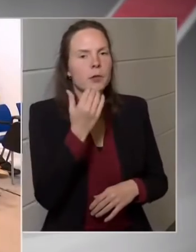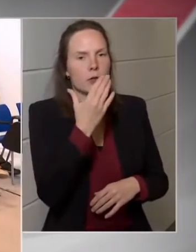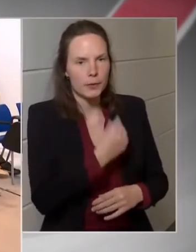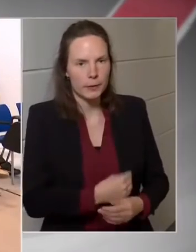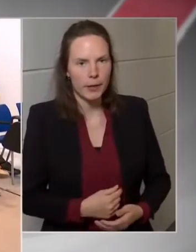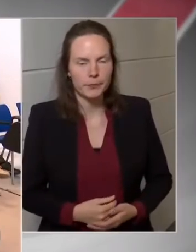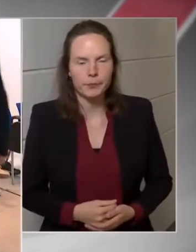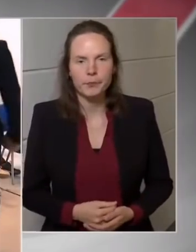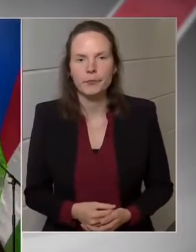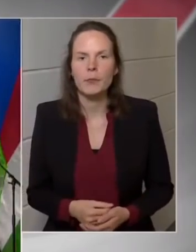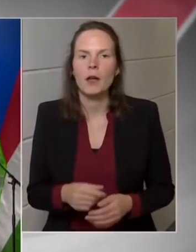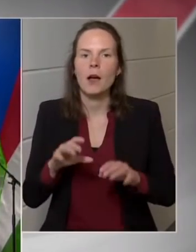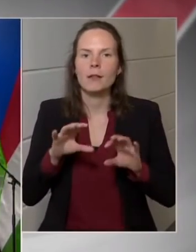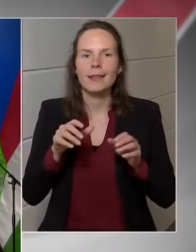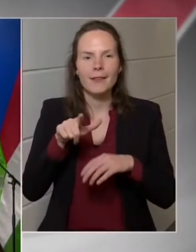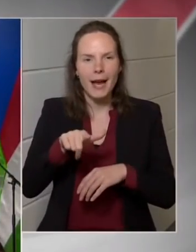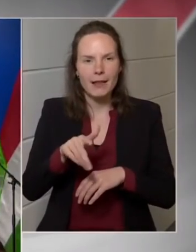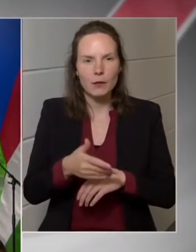TV2.